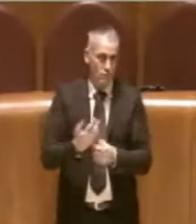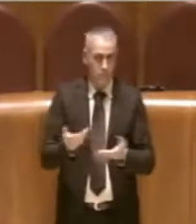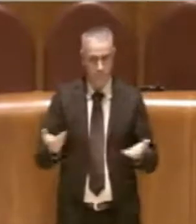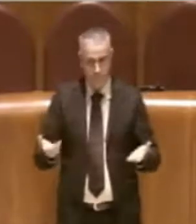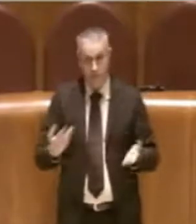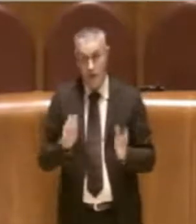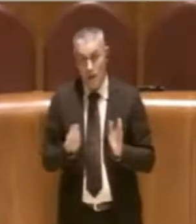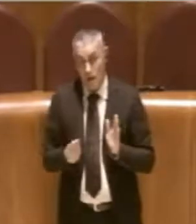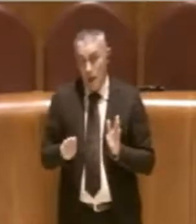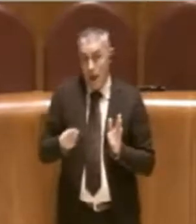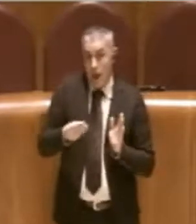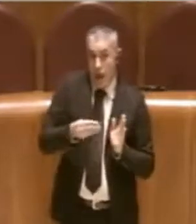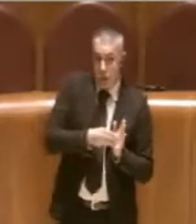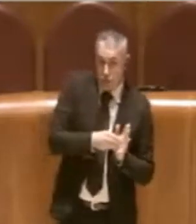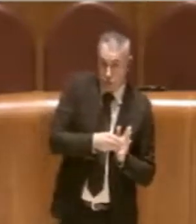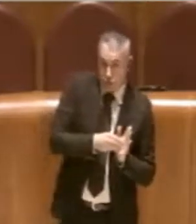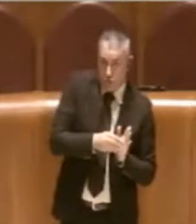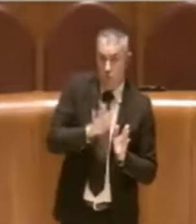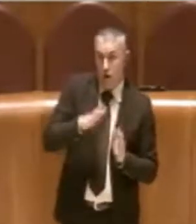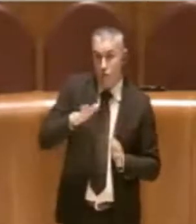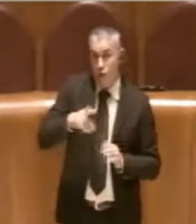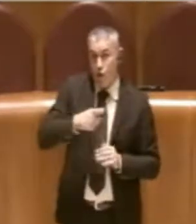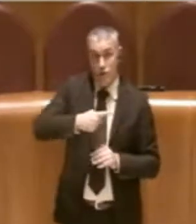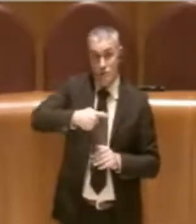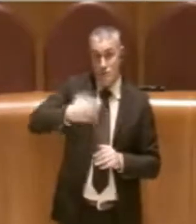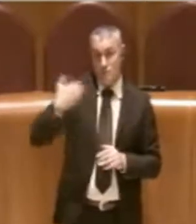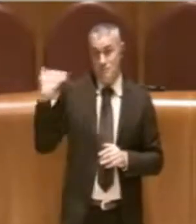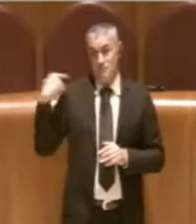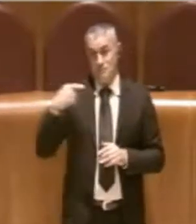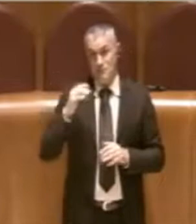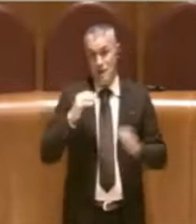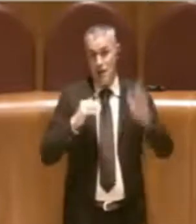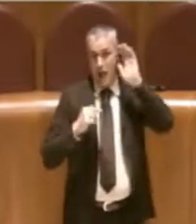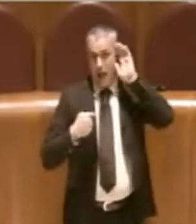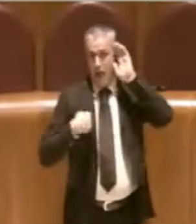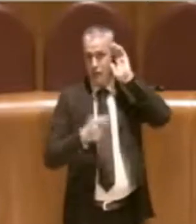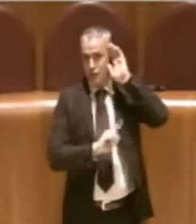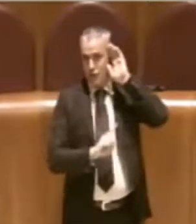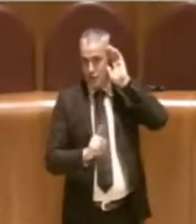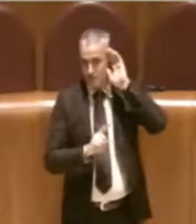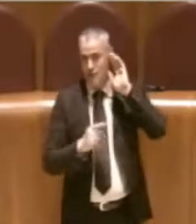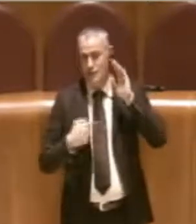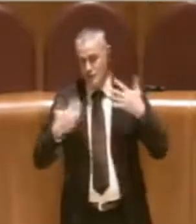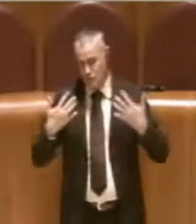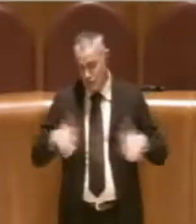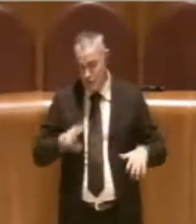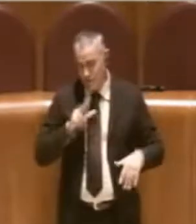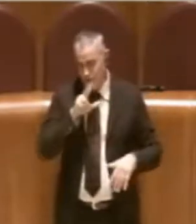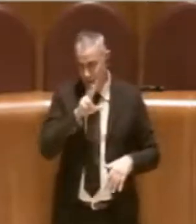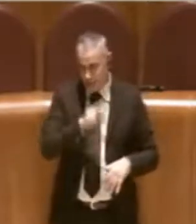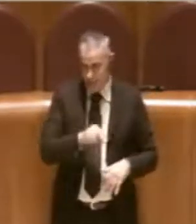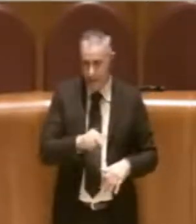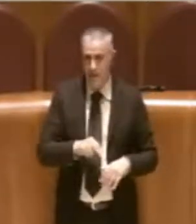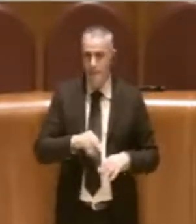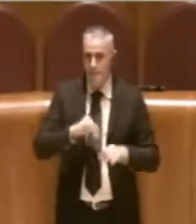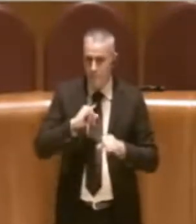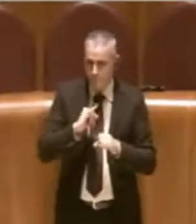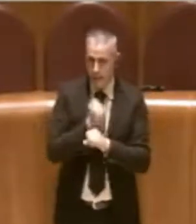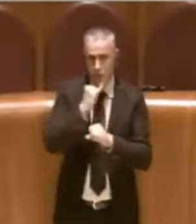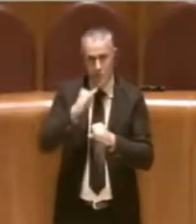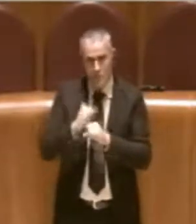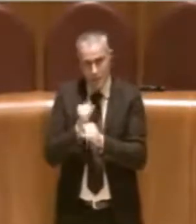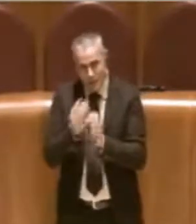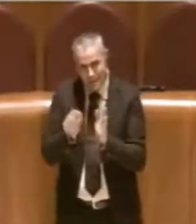aggiunto, ma forse appunto non stavano ascoltando, che ulteriori precisazioni saranno